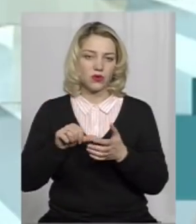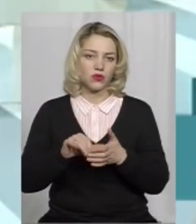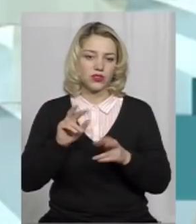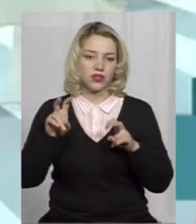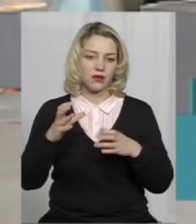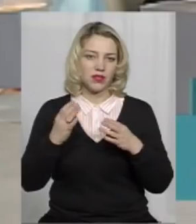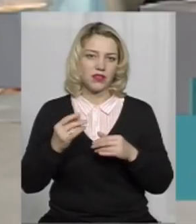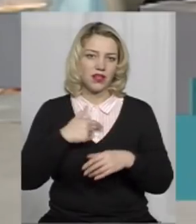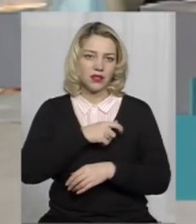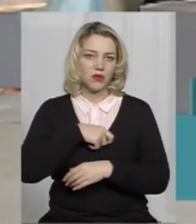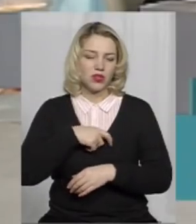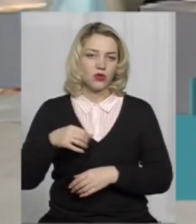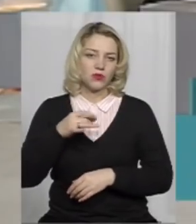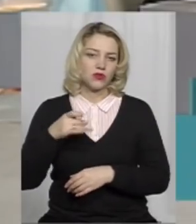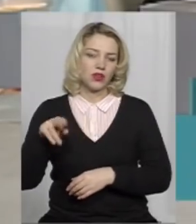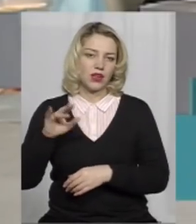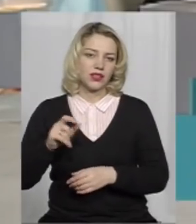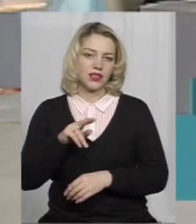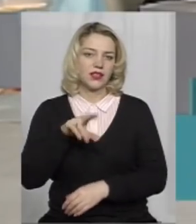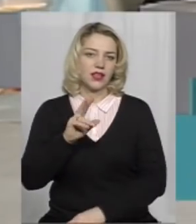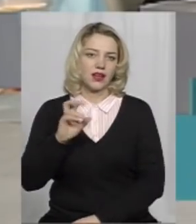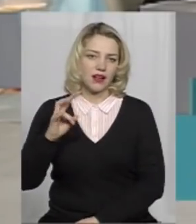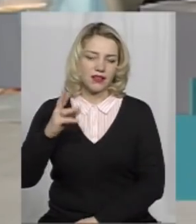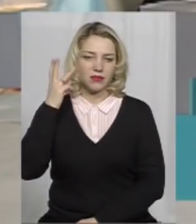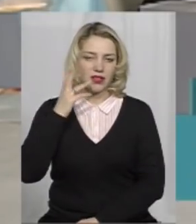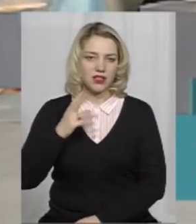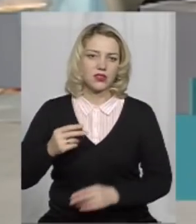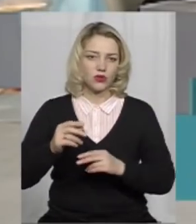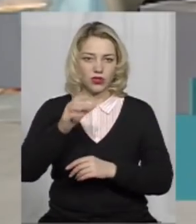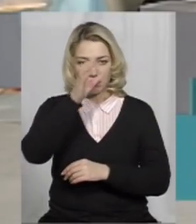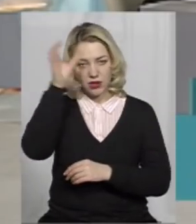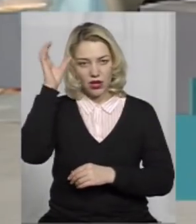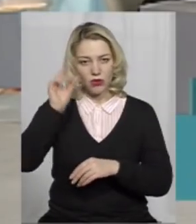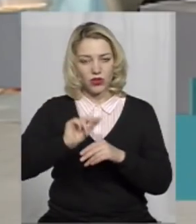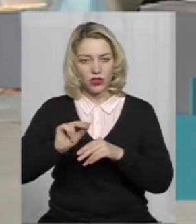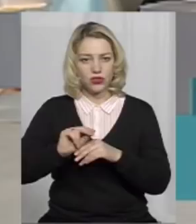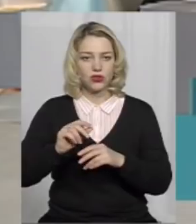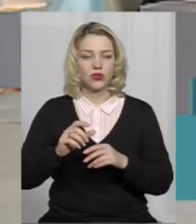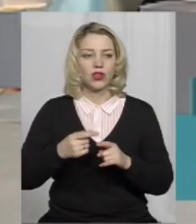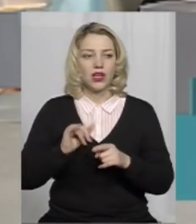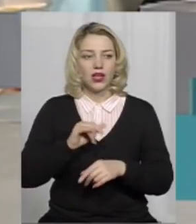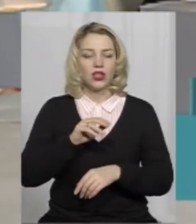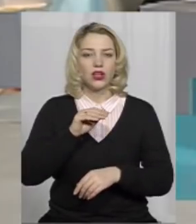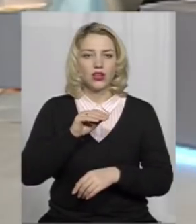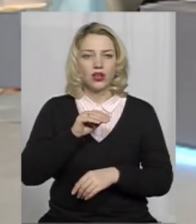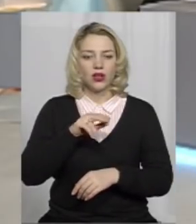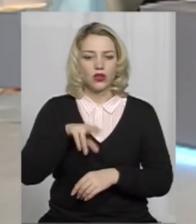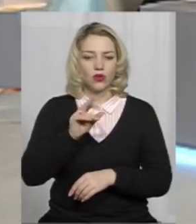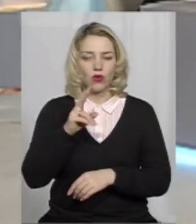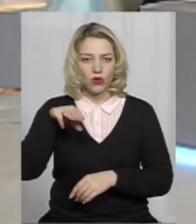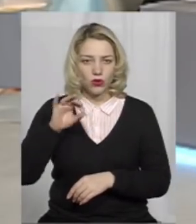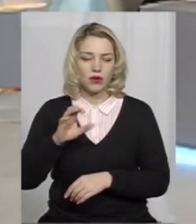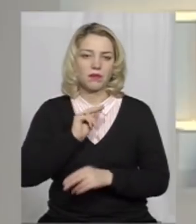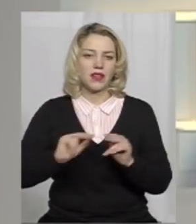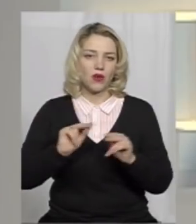у темі дня в якості депутата обласної ради, декана Хмельницької гуманітарно-педагогічної академії і доктора педагогічних наук. І